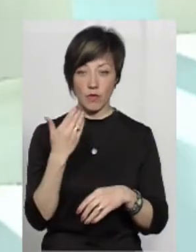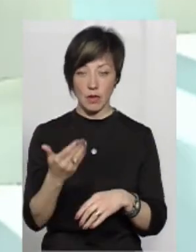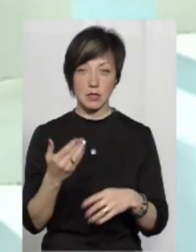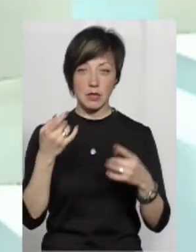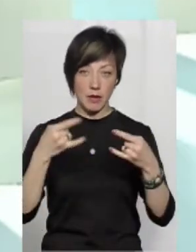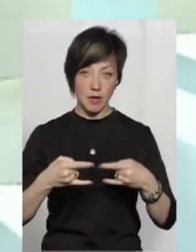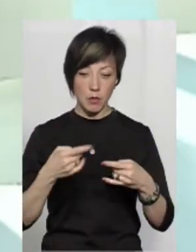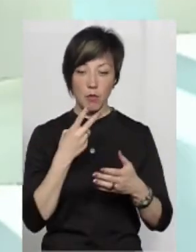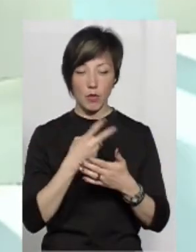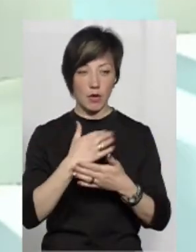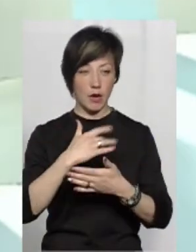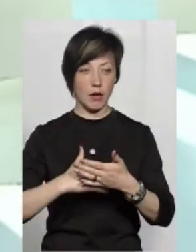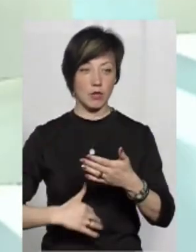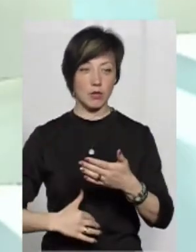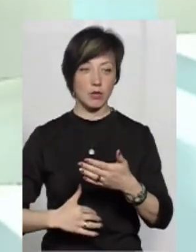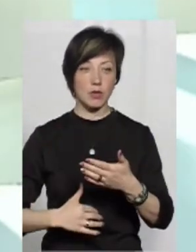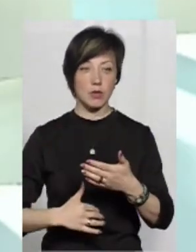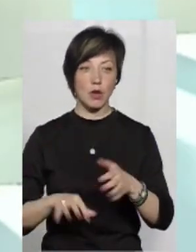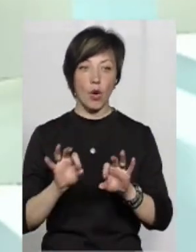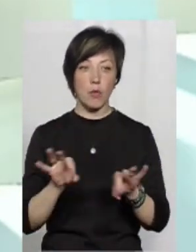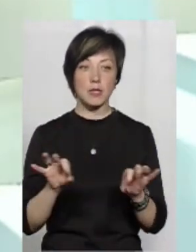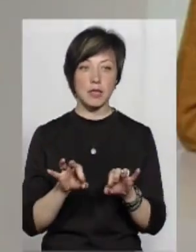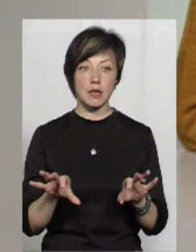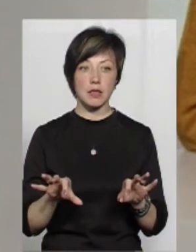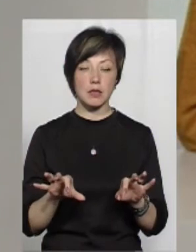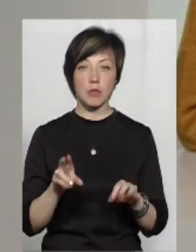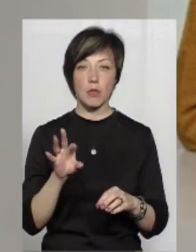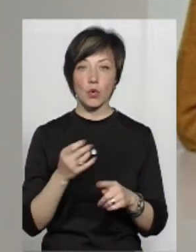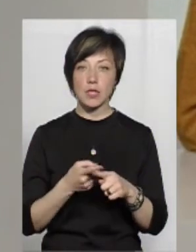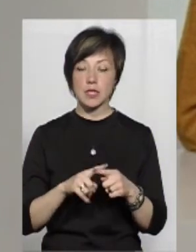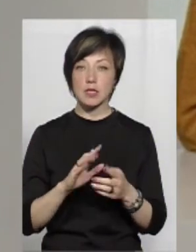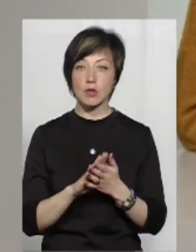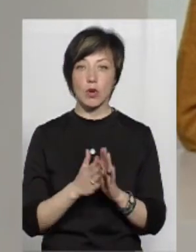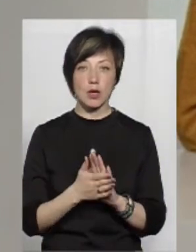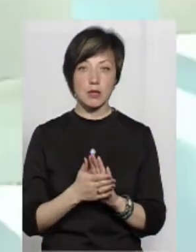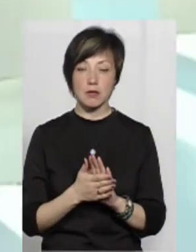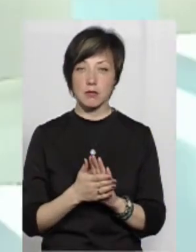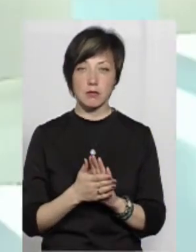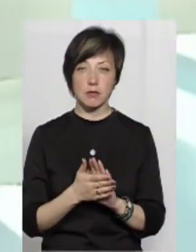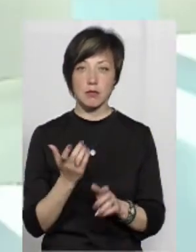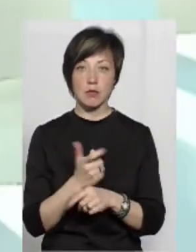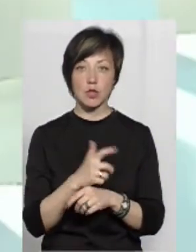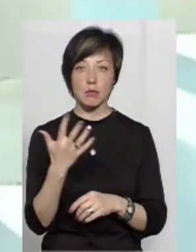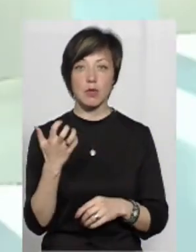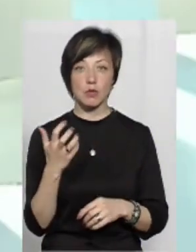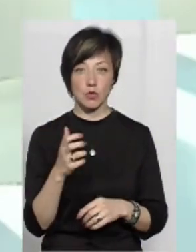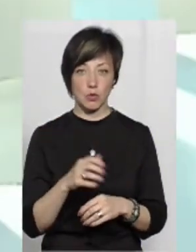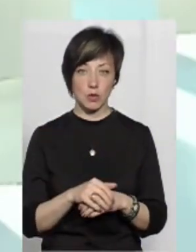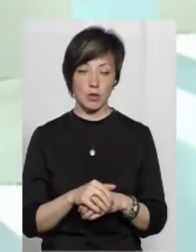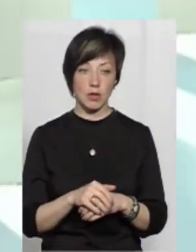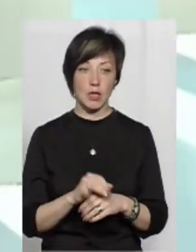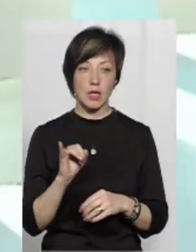переглянула коментарі по цій ситуації. Їх, навірно, більше п'ятисот.